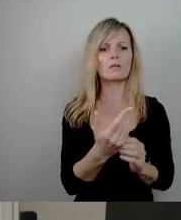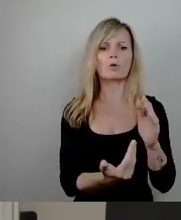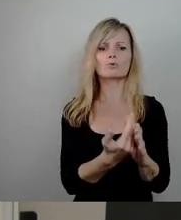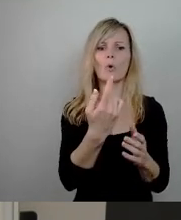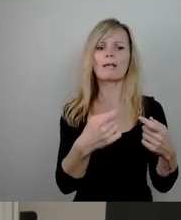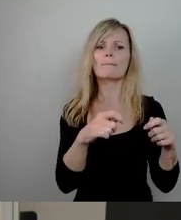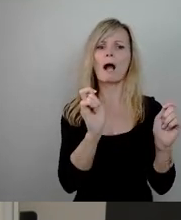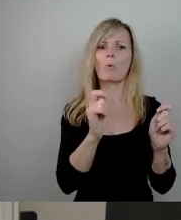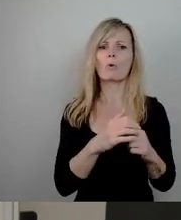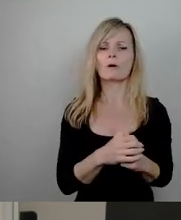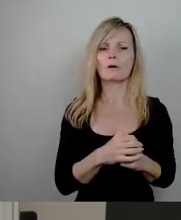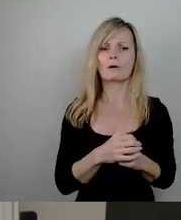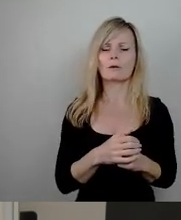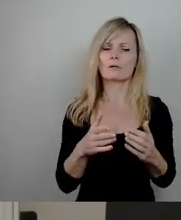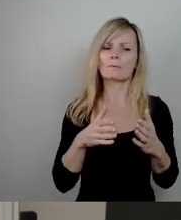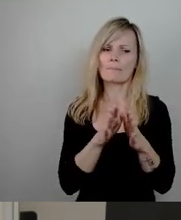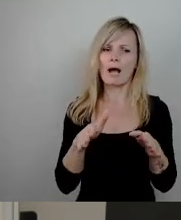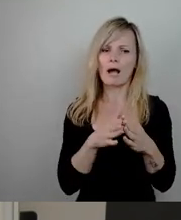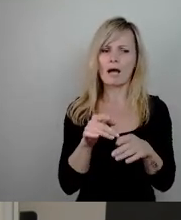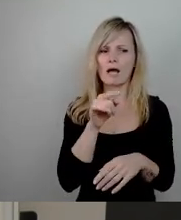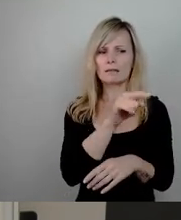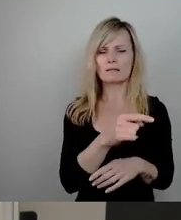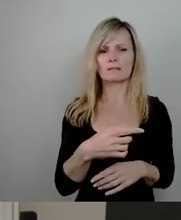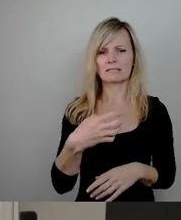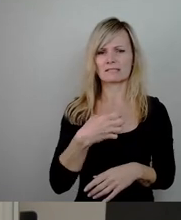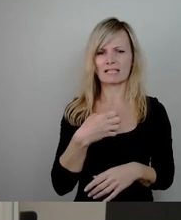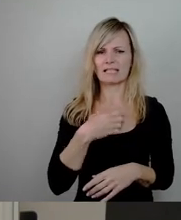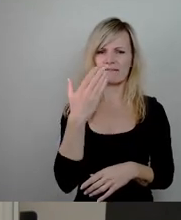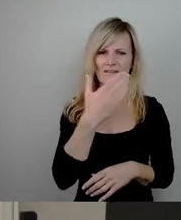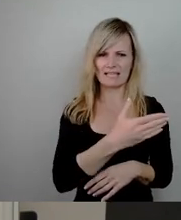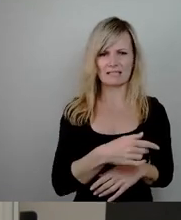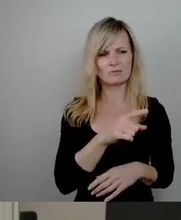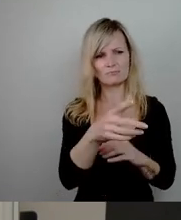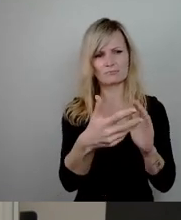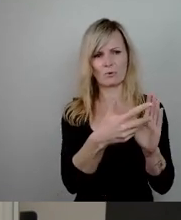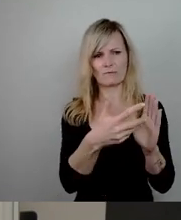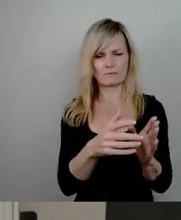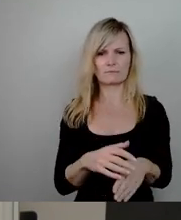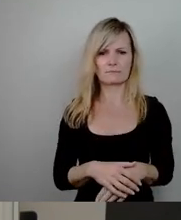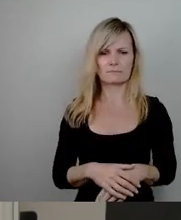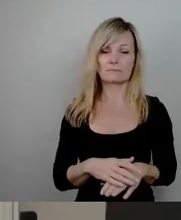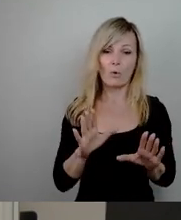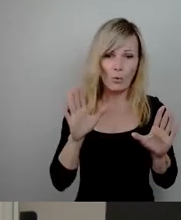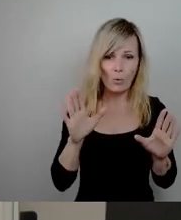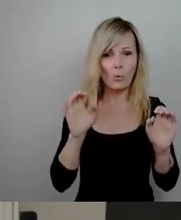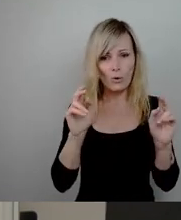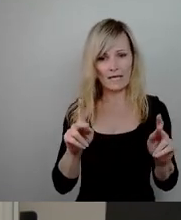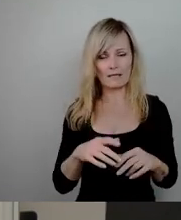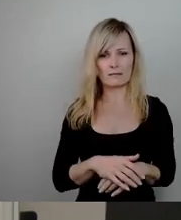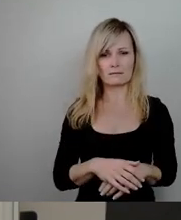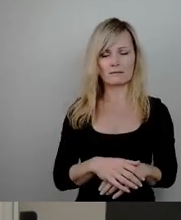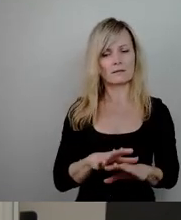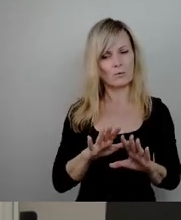im Dresdner Westen zu prüfen. Also bei allem Ernst, bei allem Ernst. Wir kriegen gerade